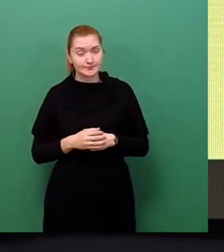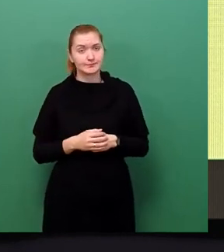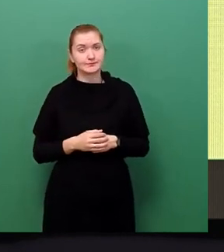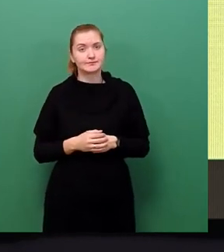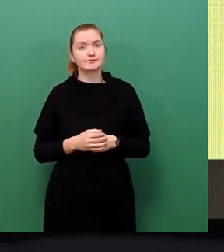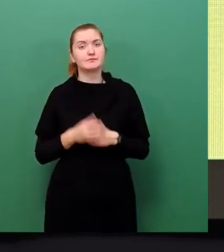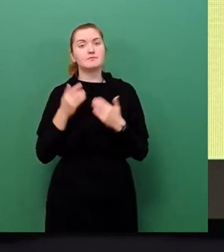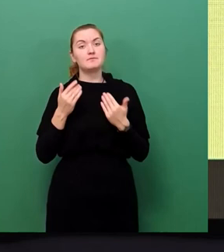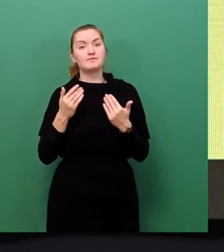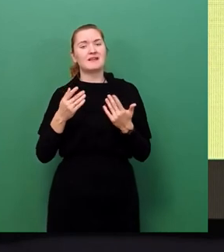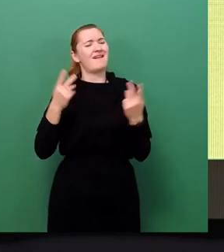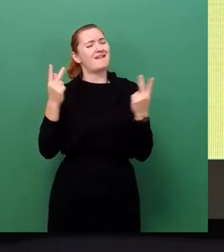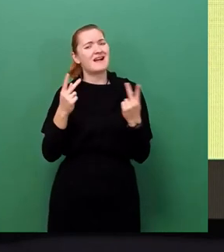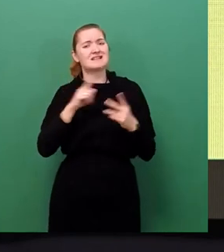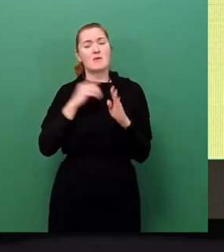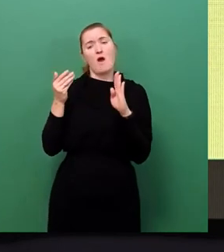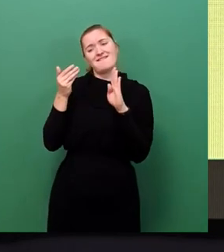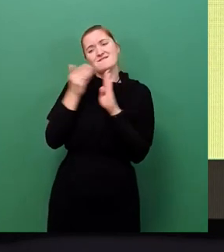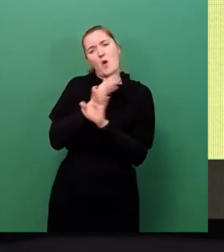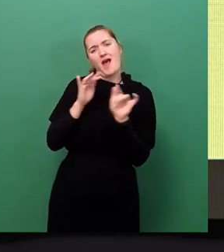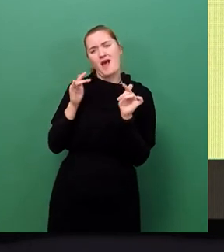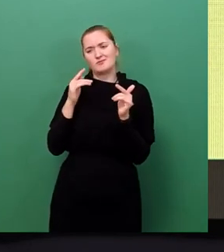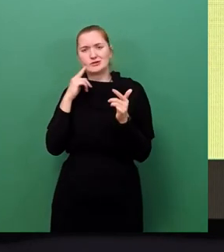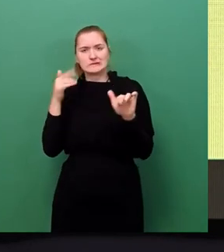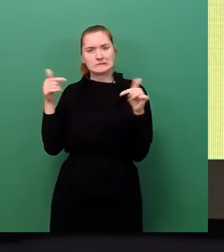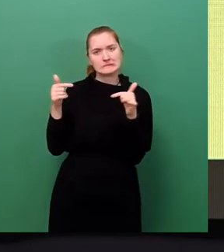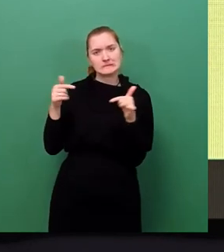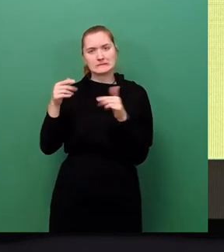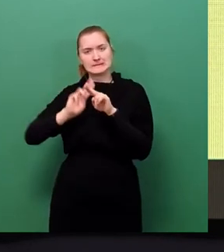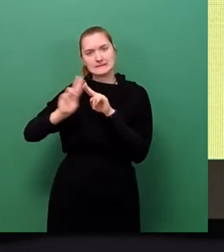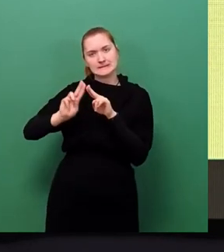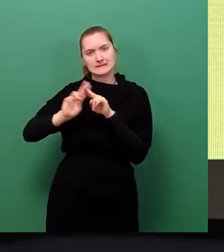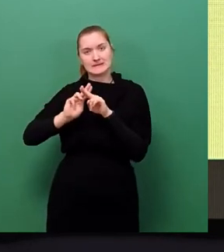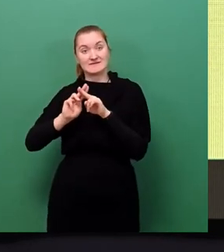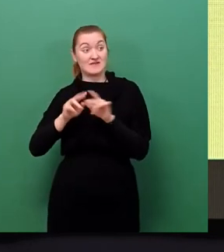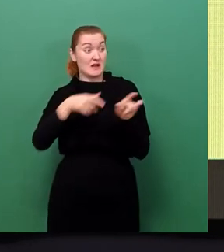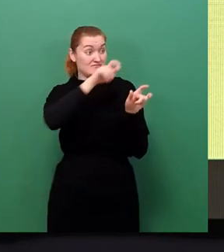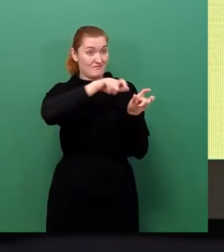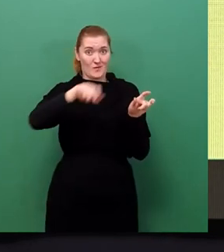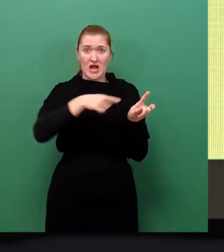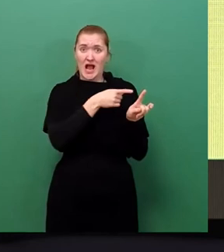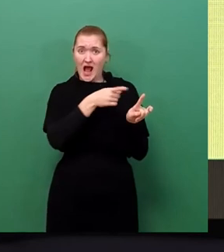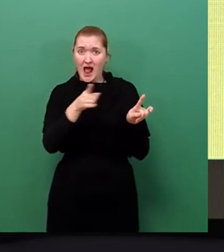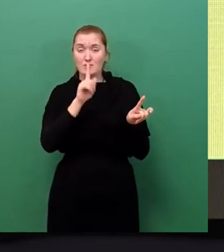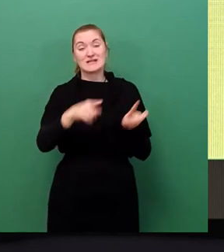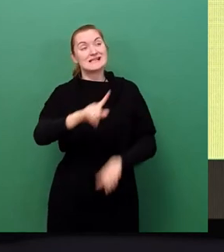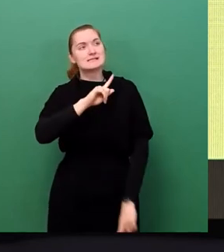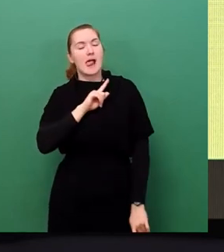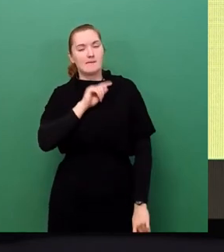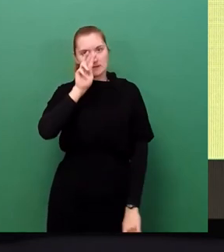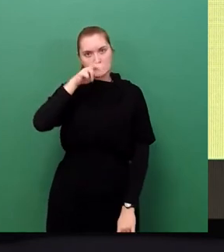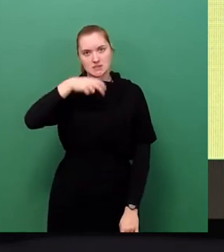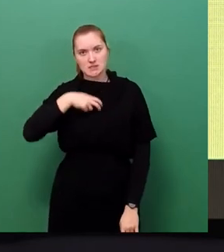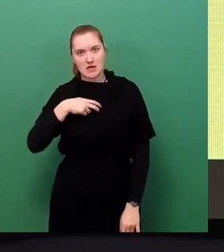was ich an Vorsorge betreibe, jeder einzelne Bürger sollte immer diesen Gedanken auch der Eigenvorsorge im Blick haben.